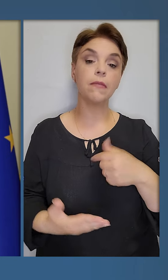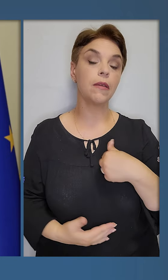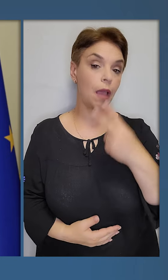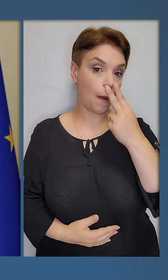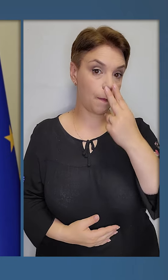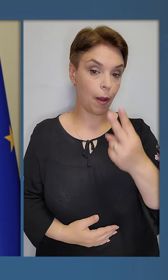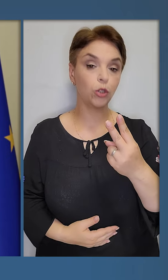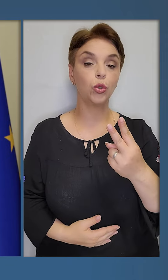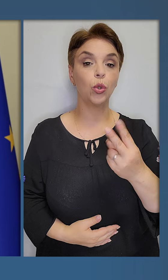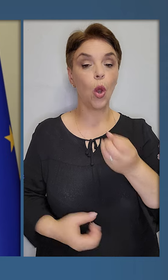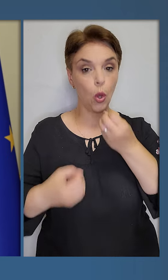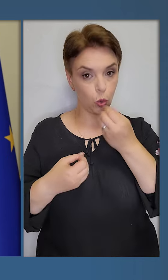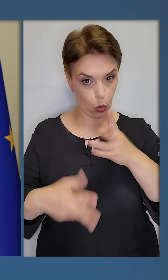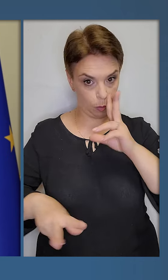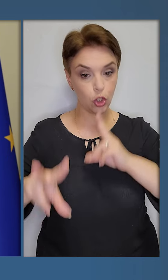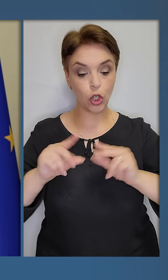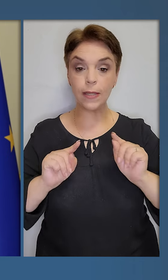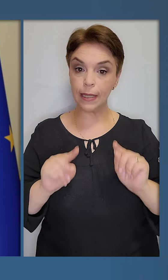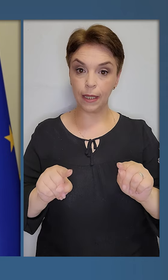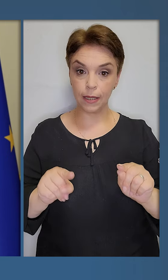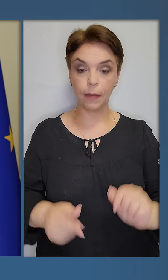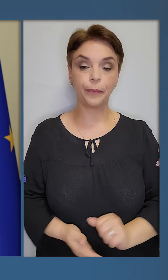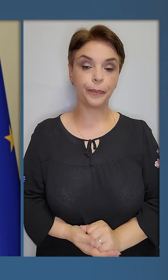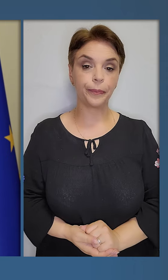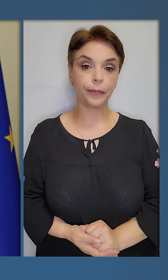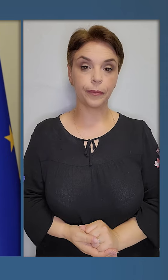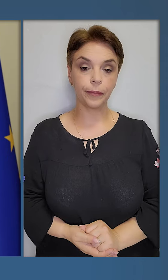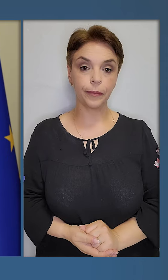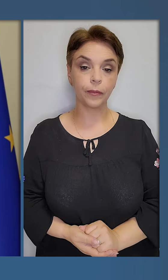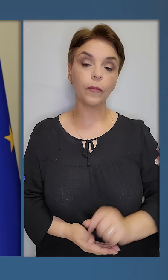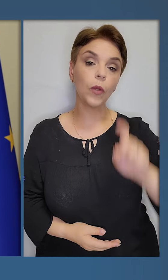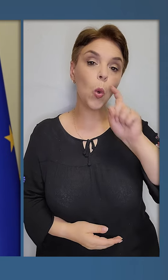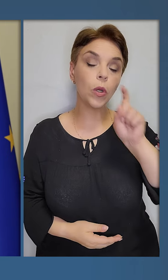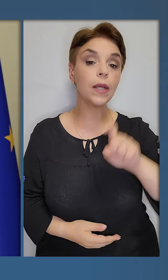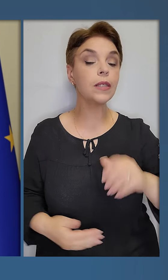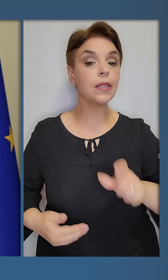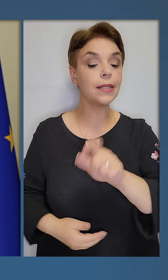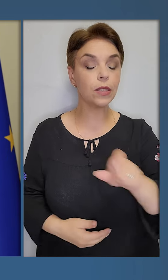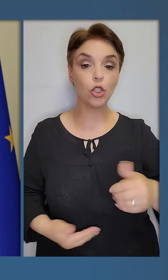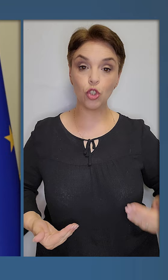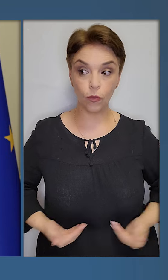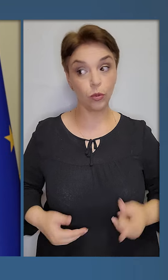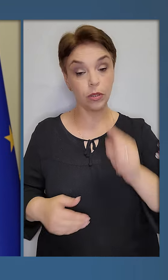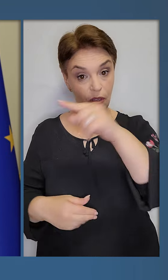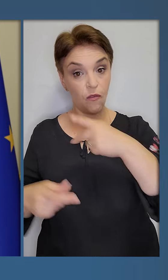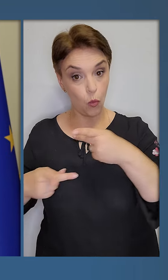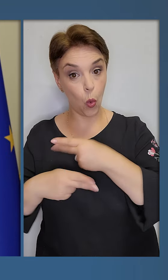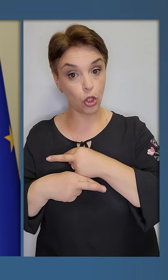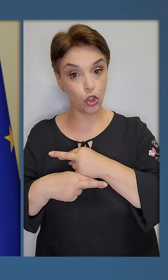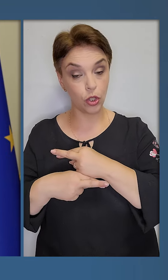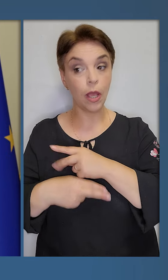бачу добрі шанси на це. Українці живуть і в Угорщині.